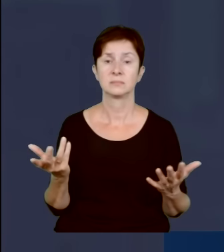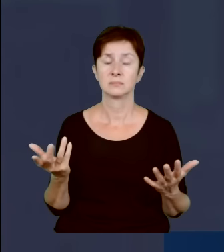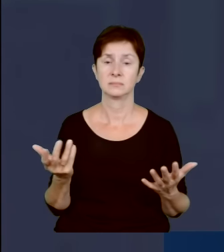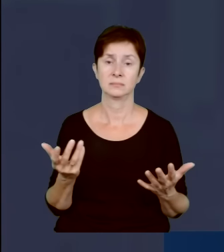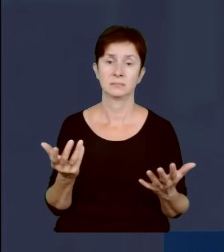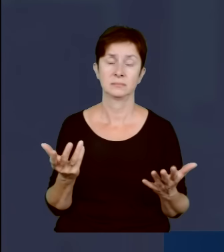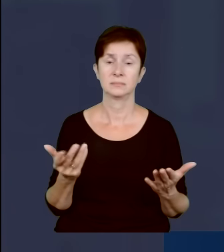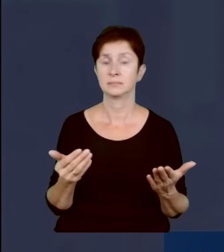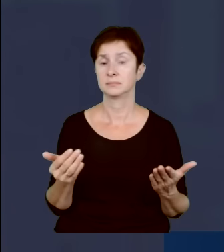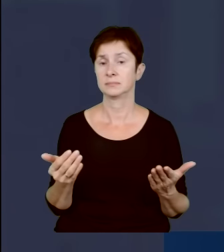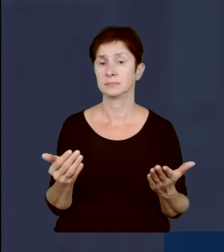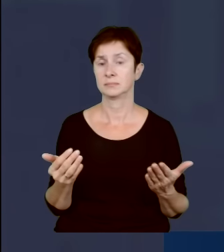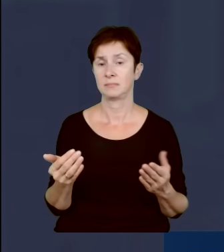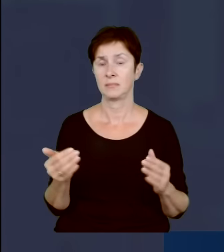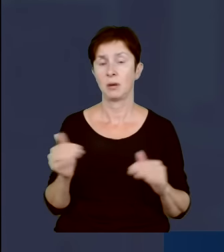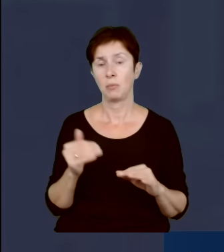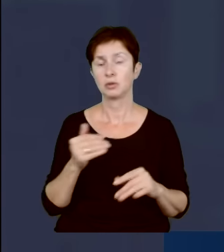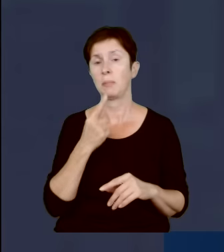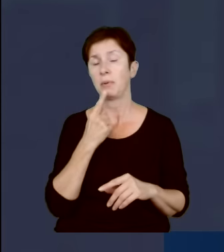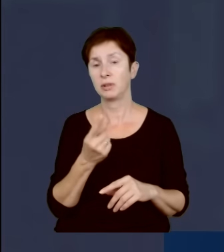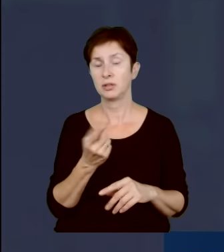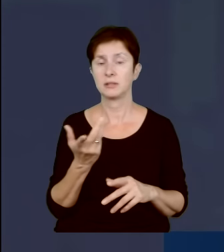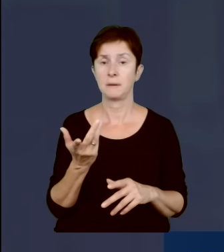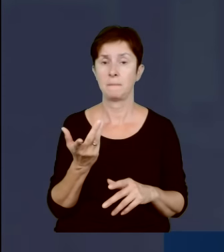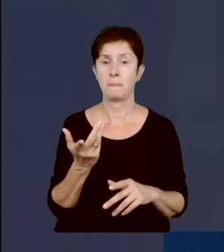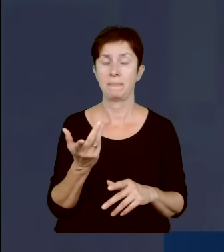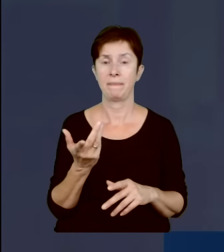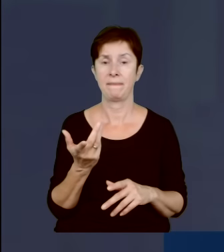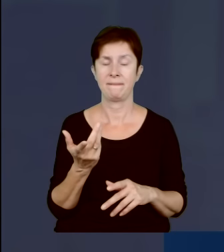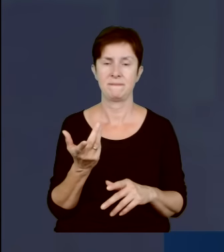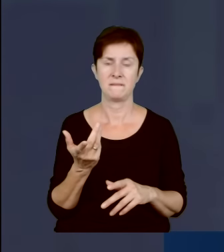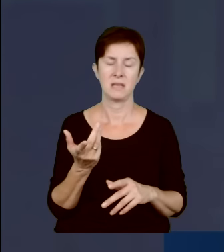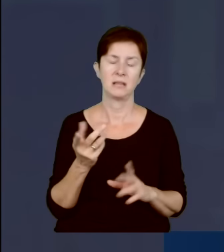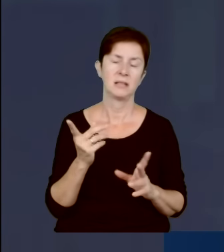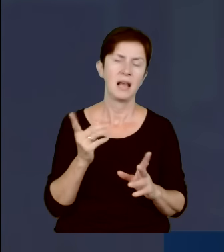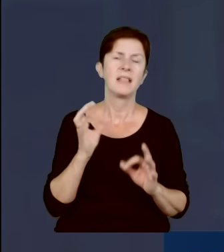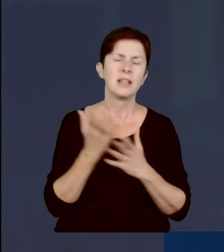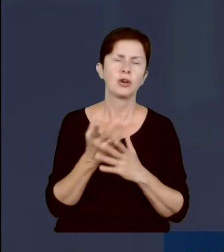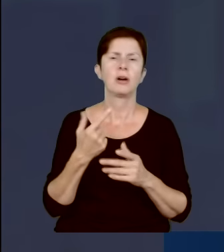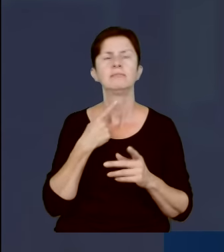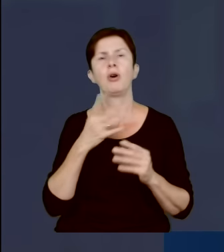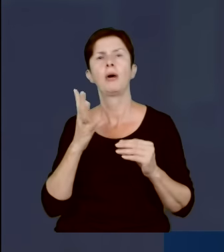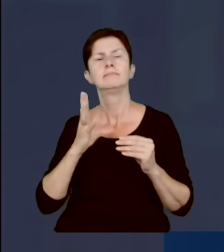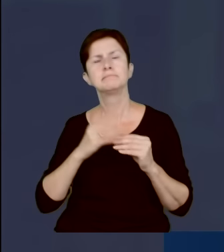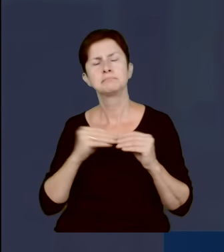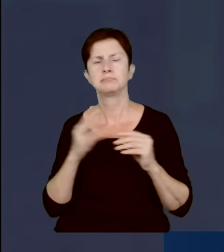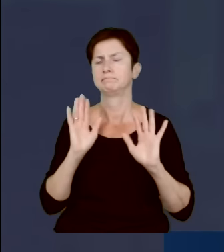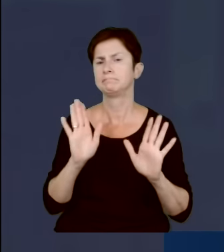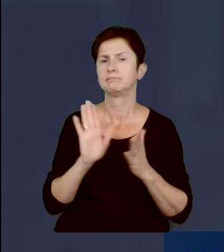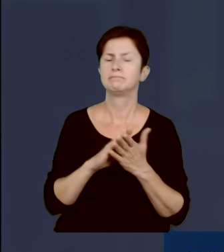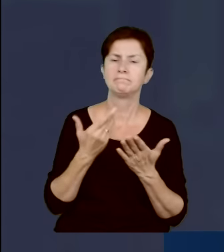przyjąć to, że nawet hipotetycznie, hipotetycznie mógłby